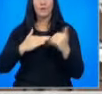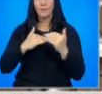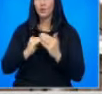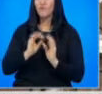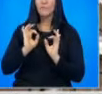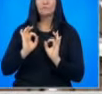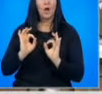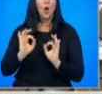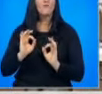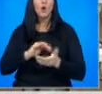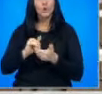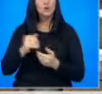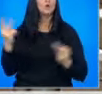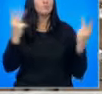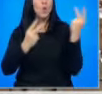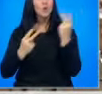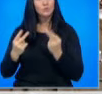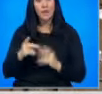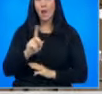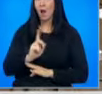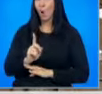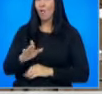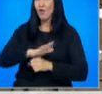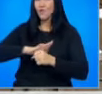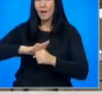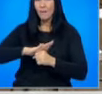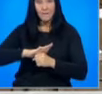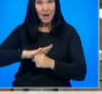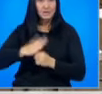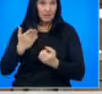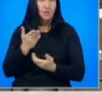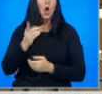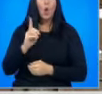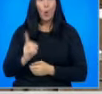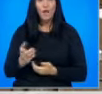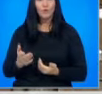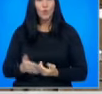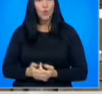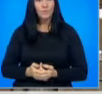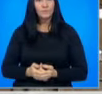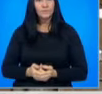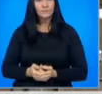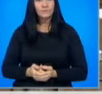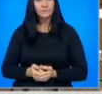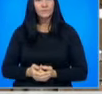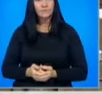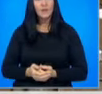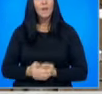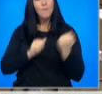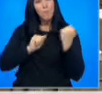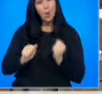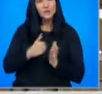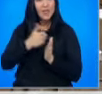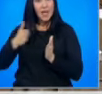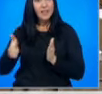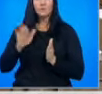такъв тип поалиционно споразумение, което на базата на което вече на по-късния етап ще